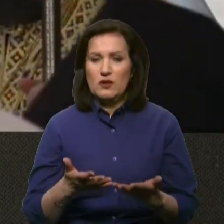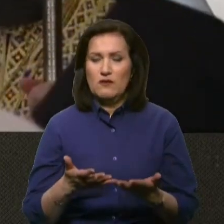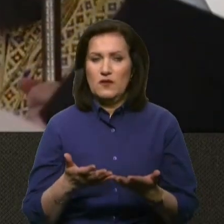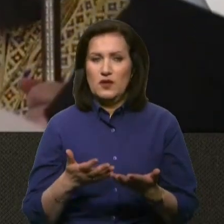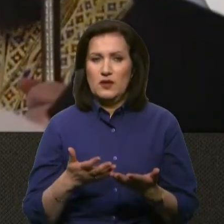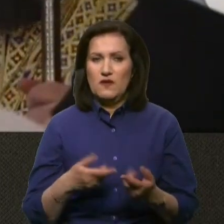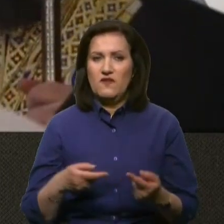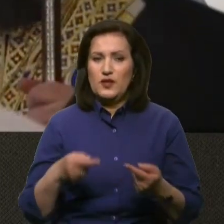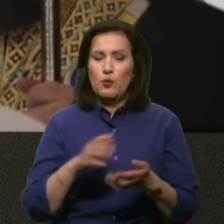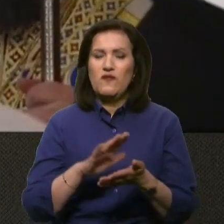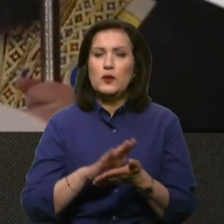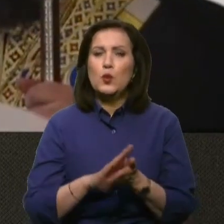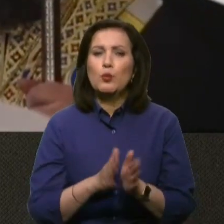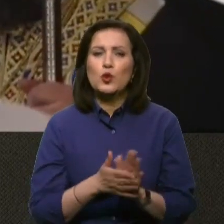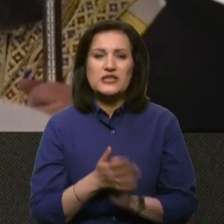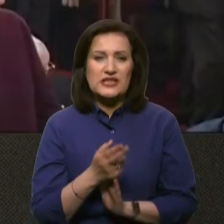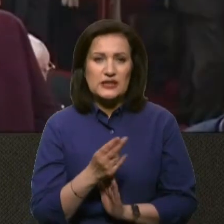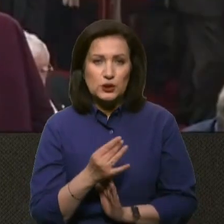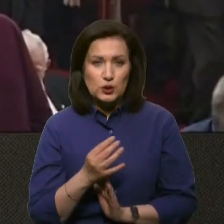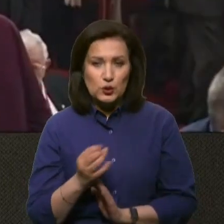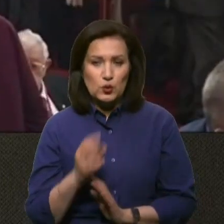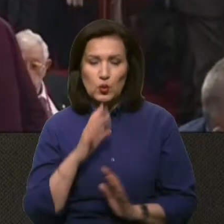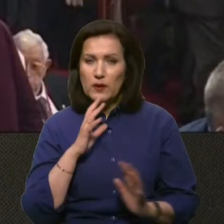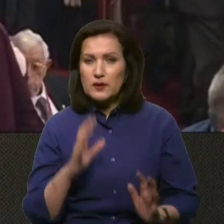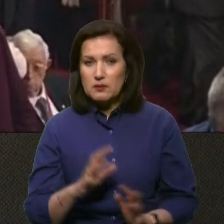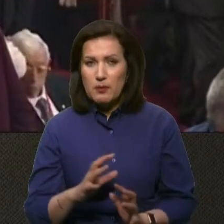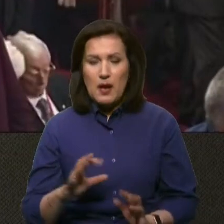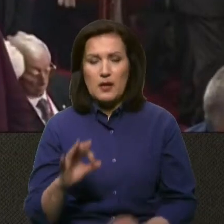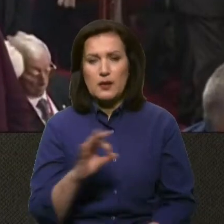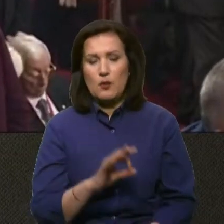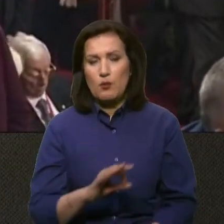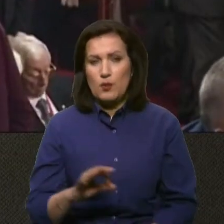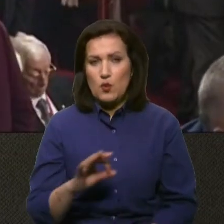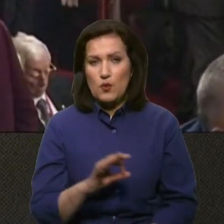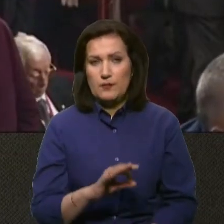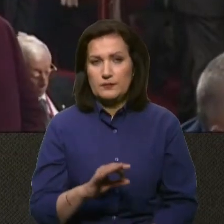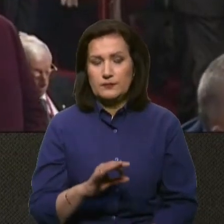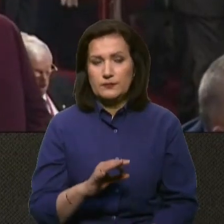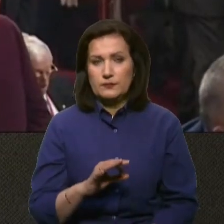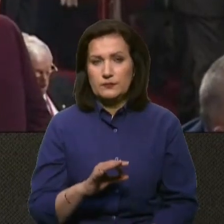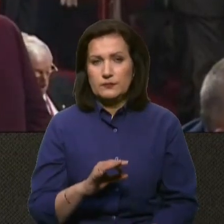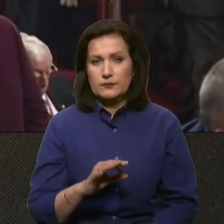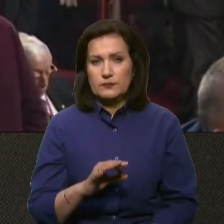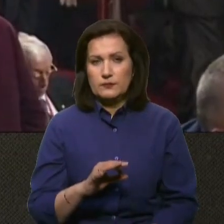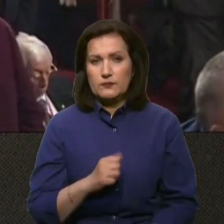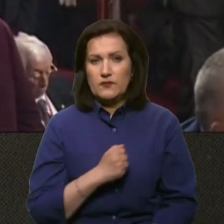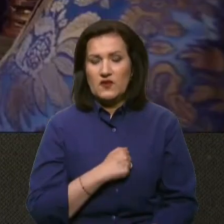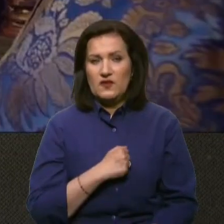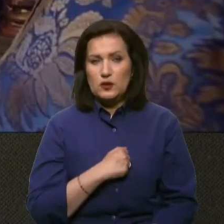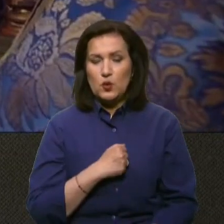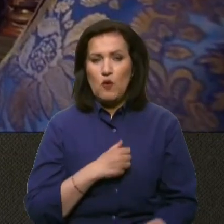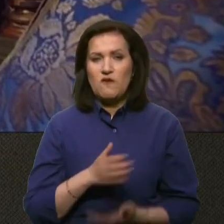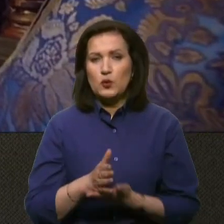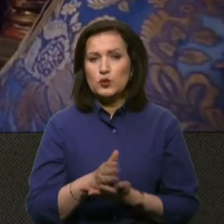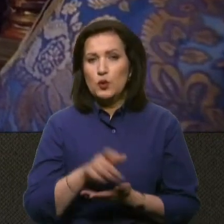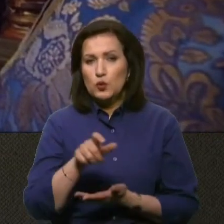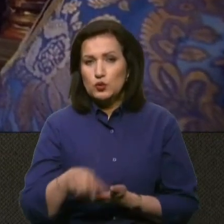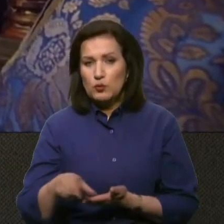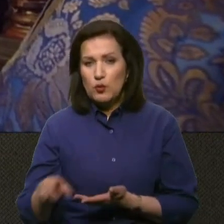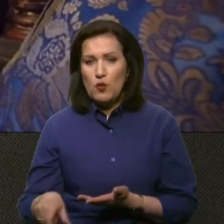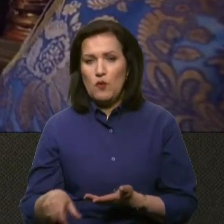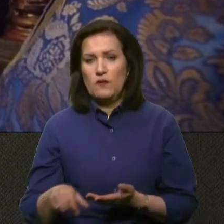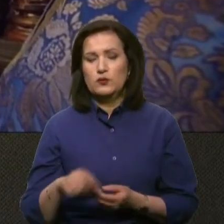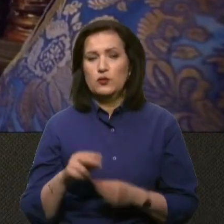позицію, дбає про військовослужбовців, через